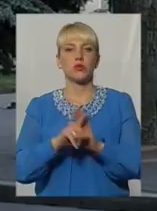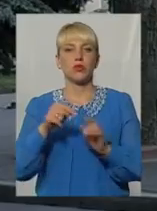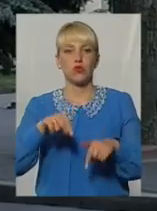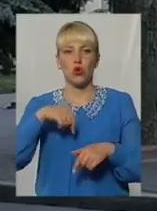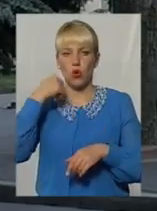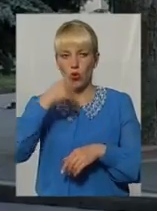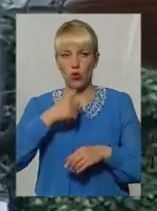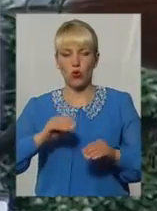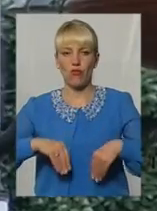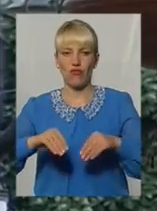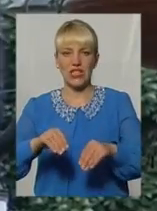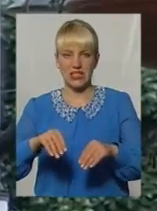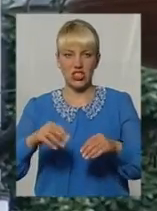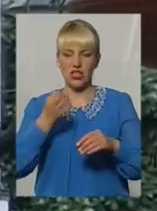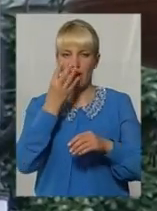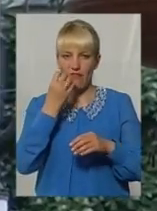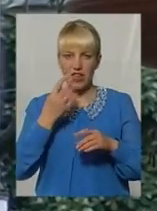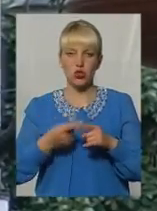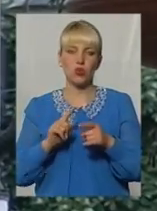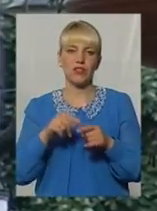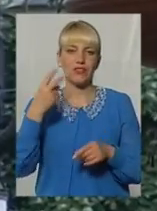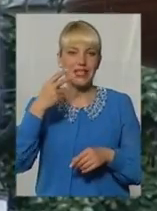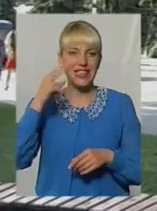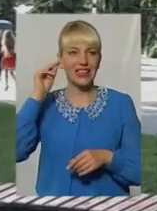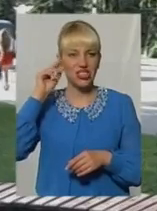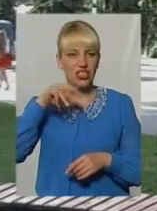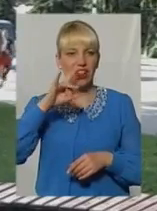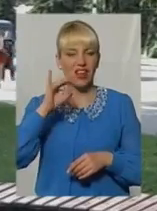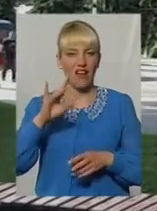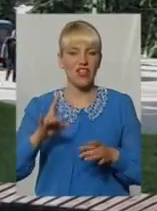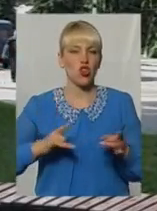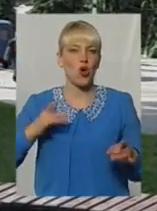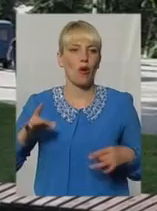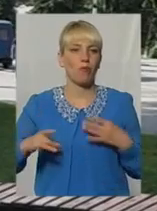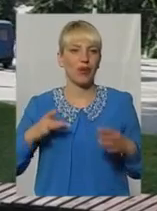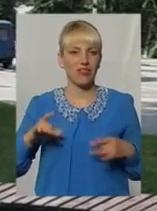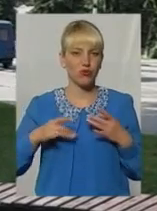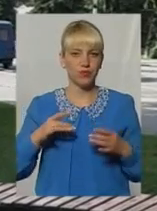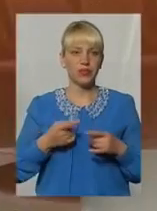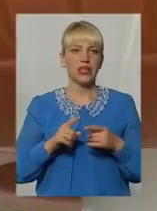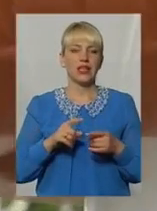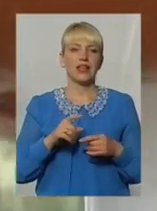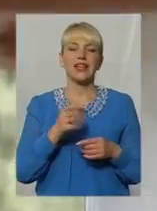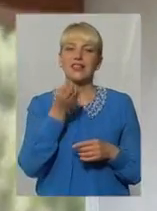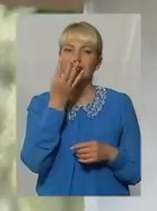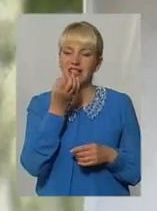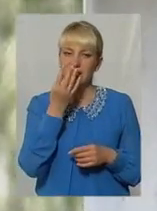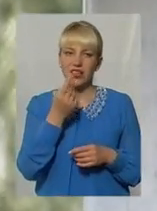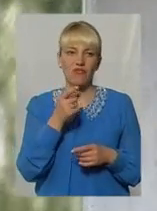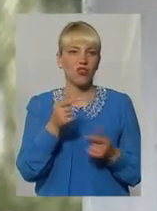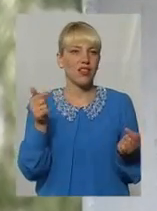року висадження вазонів у 20-х числах травня. Однак примхливі пелагонії, сульфінії та петунії,